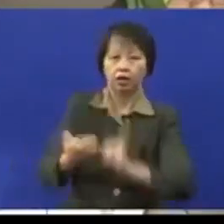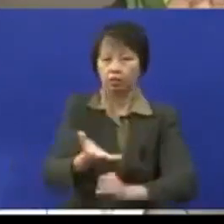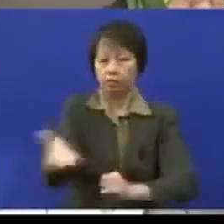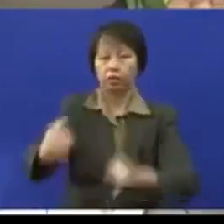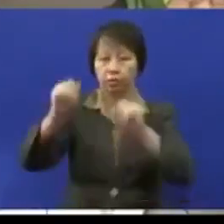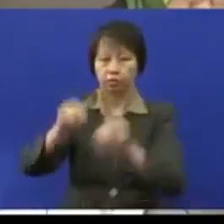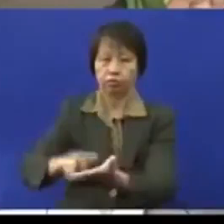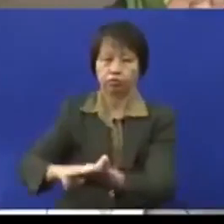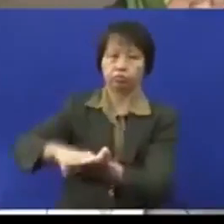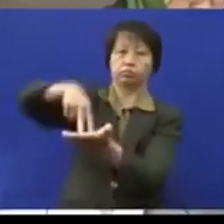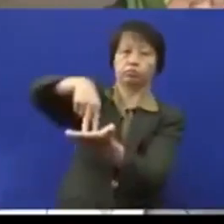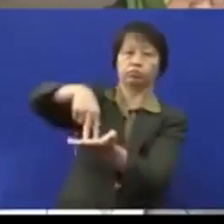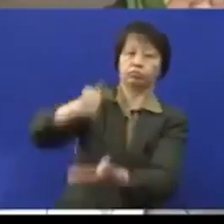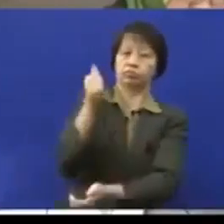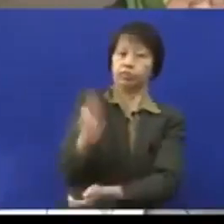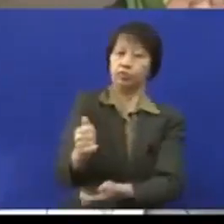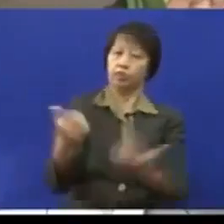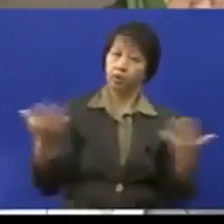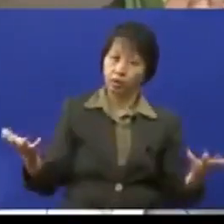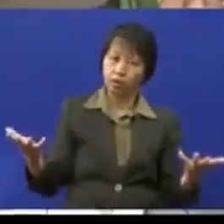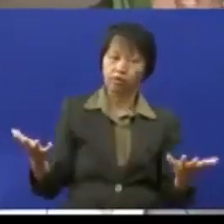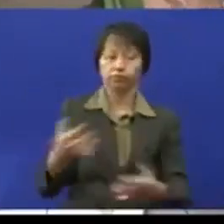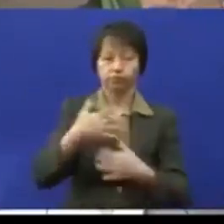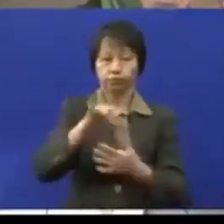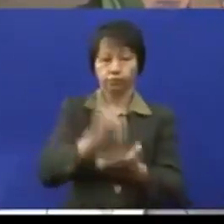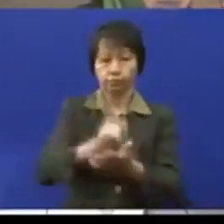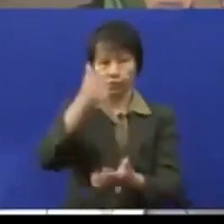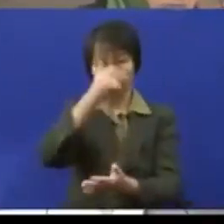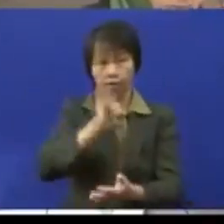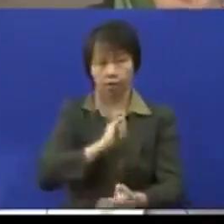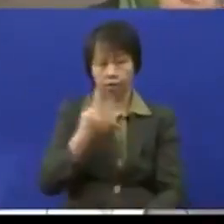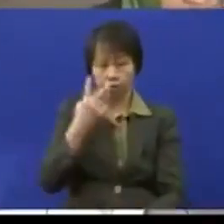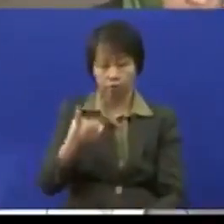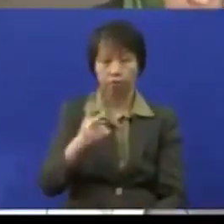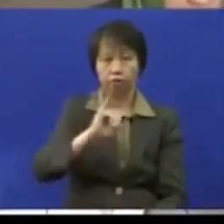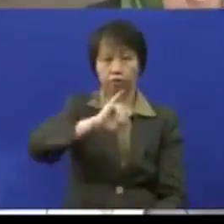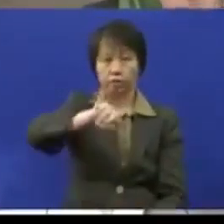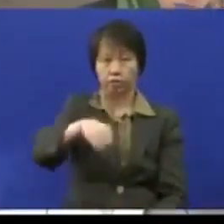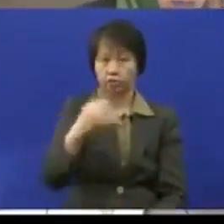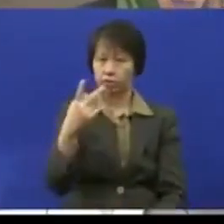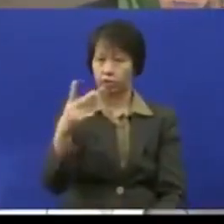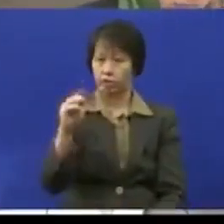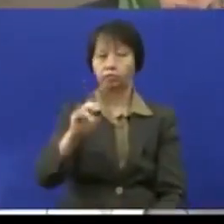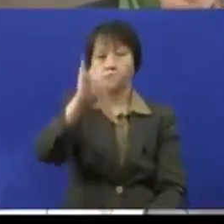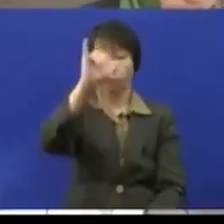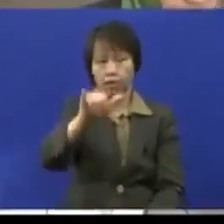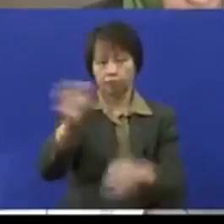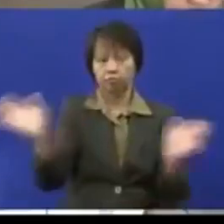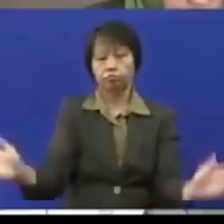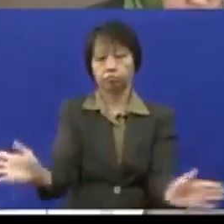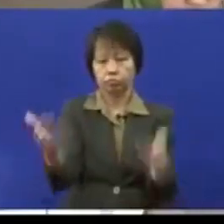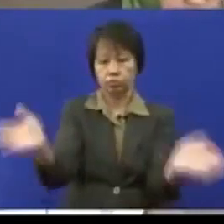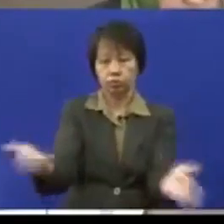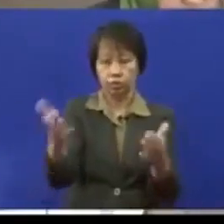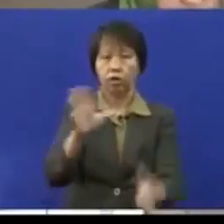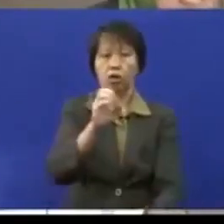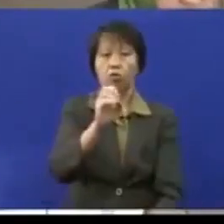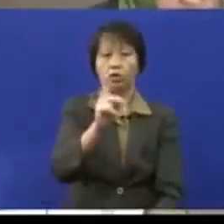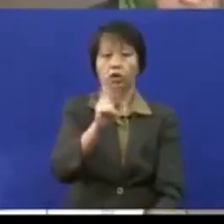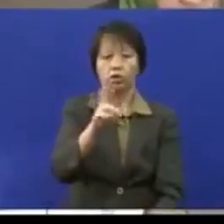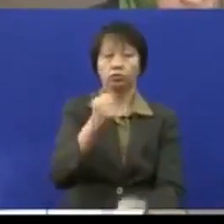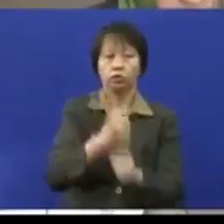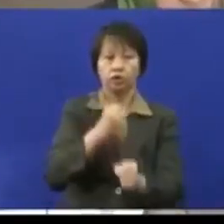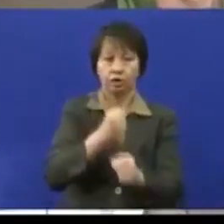boleh berdikari sebab apa yang saya lihat yang telah ada sekarang ini Jabatan Kebajikan Masyarakat memang menggalakkan supaya orang kerangkupaya ini bekerja